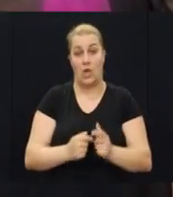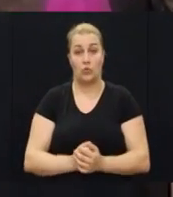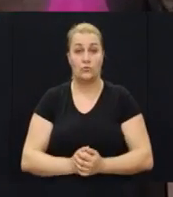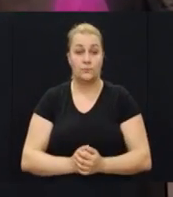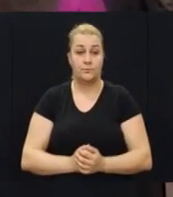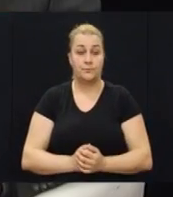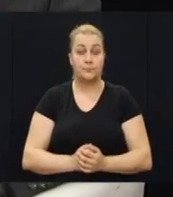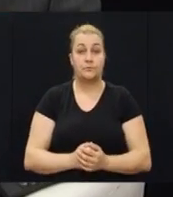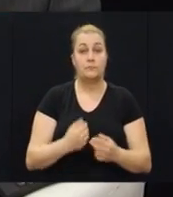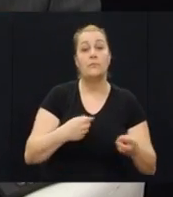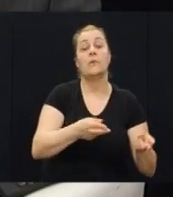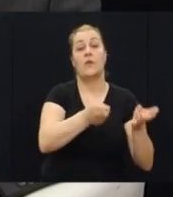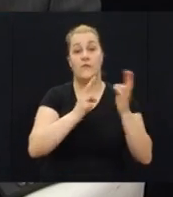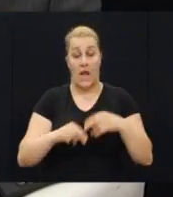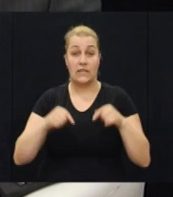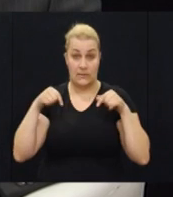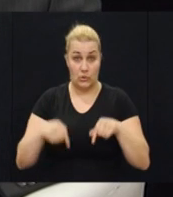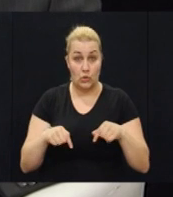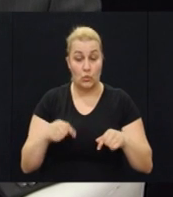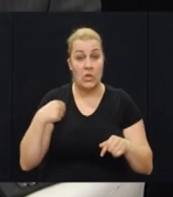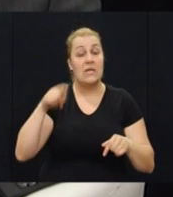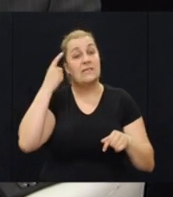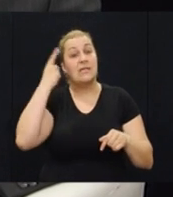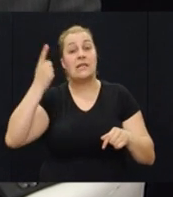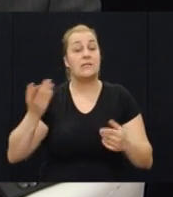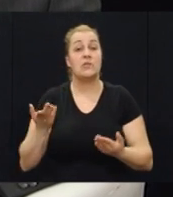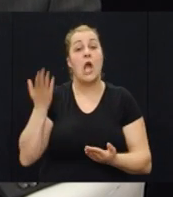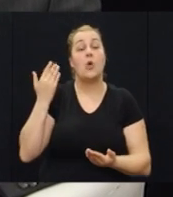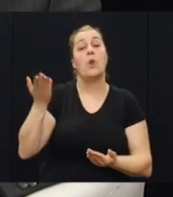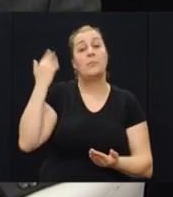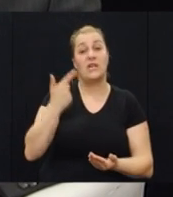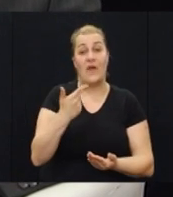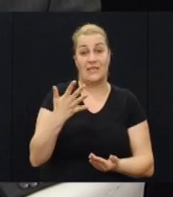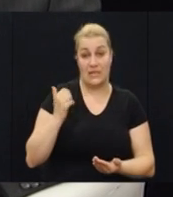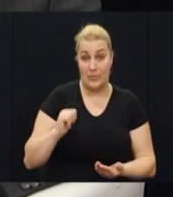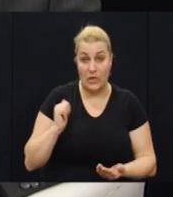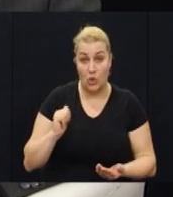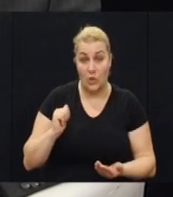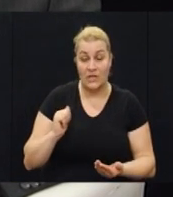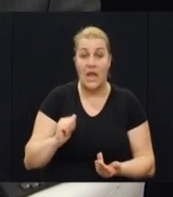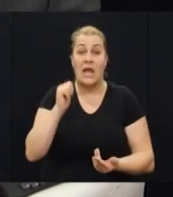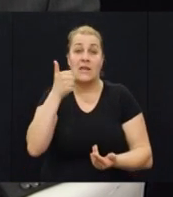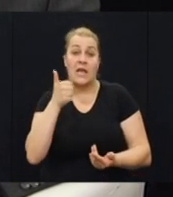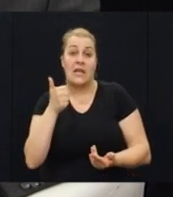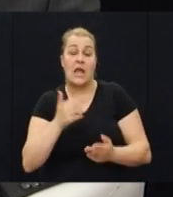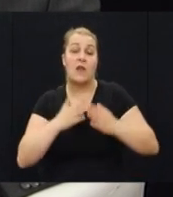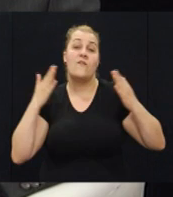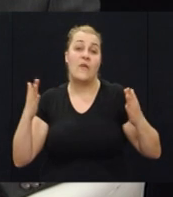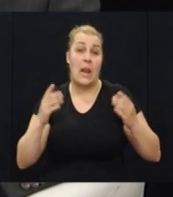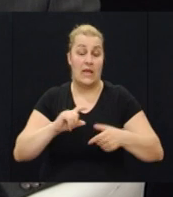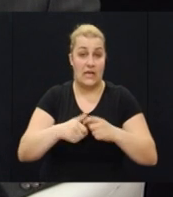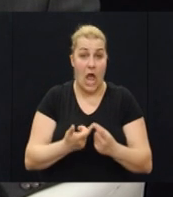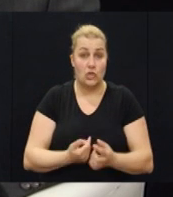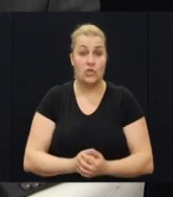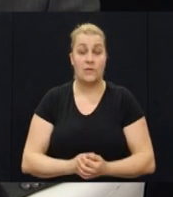obrambenom ratu. Vratili smo se tu, sjetili smo se kako je to bilo prije 25 godina na jedan veleban način